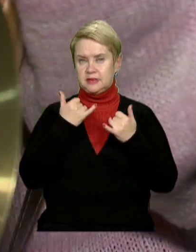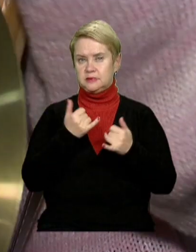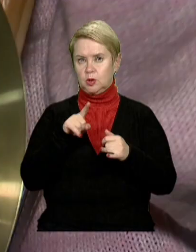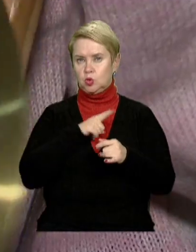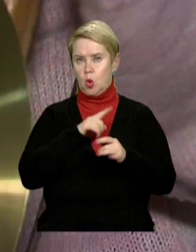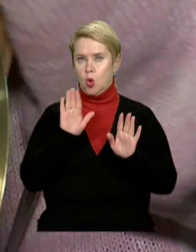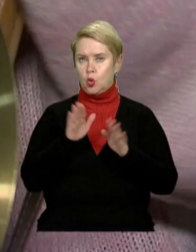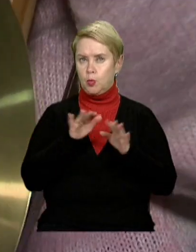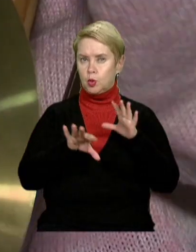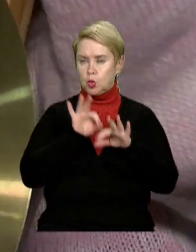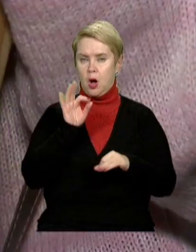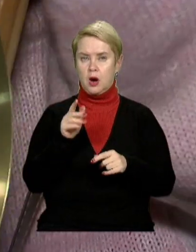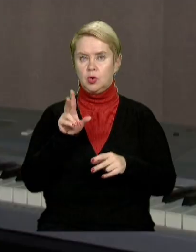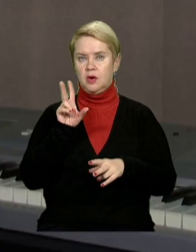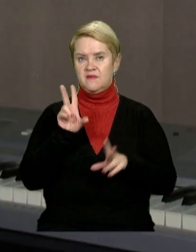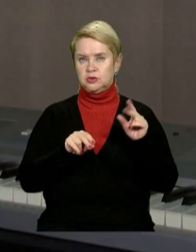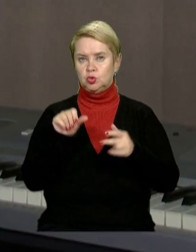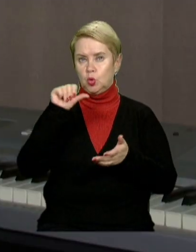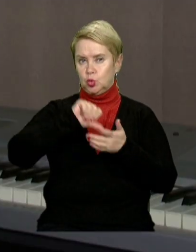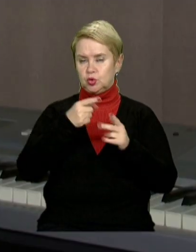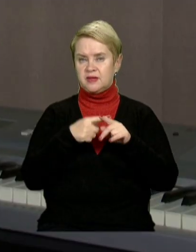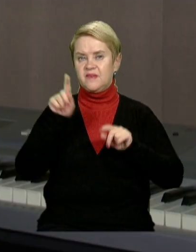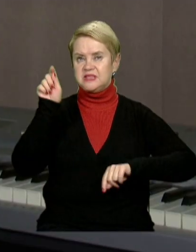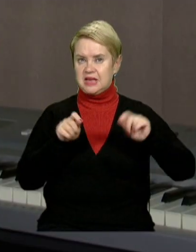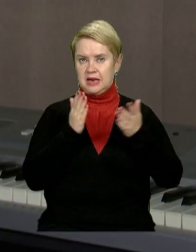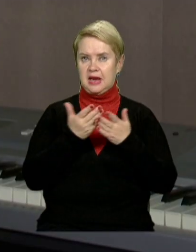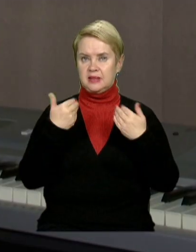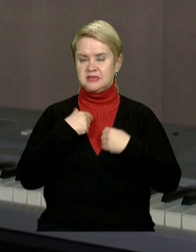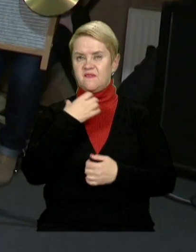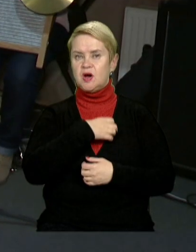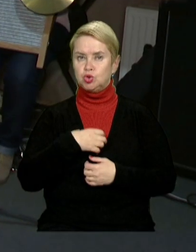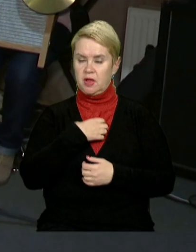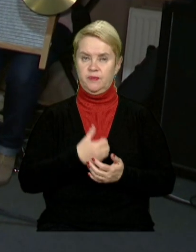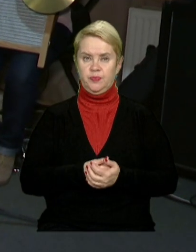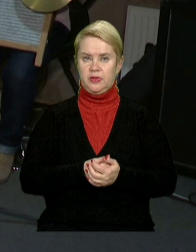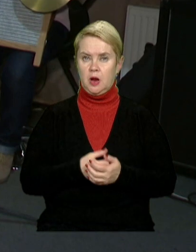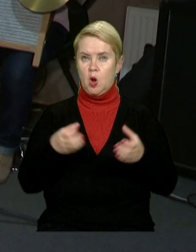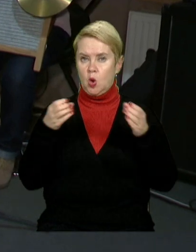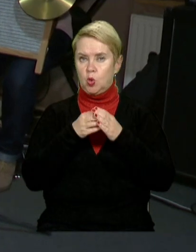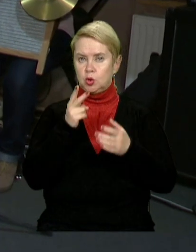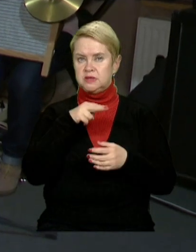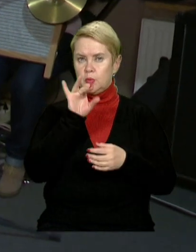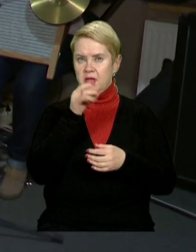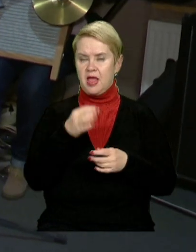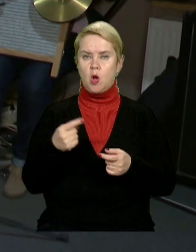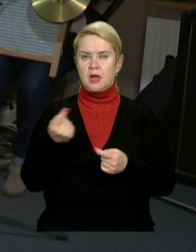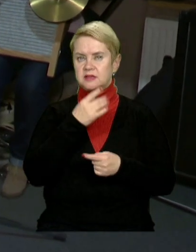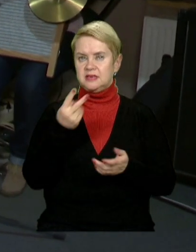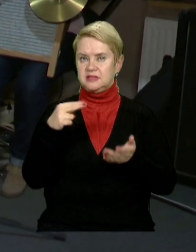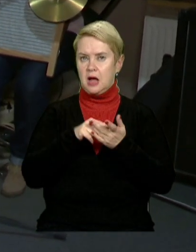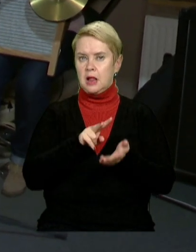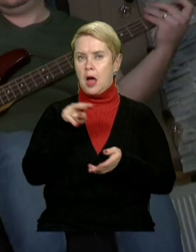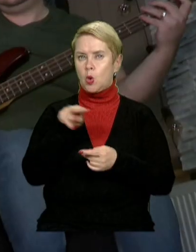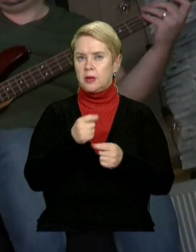до репертуару і вважаємо, що участь у цьому фестивалі є для нас дуже важливою. Гурт «Діксі Ді Пі Ю Ей» неодноразово ставав